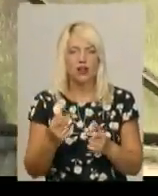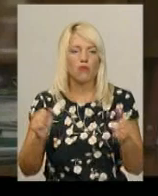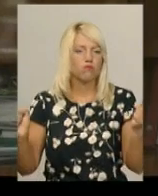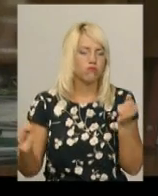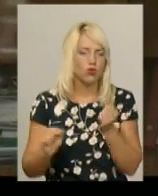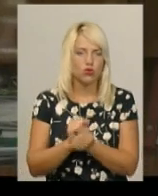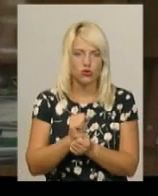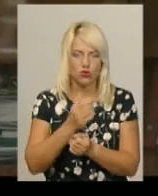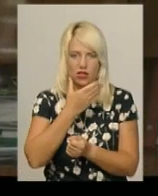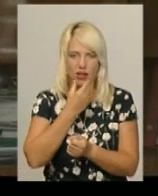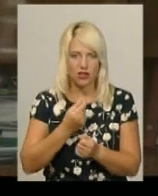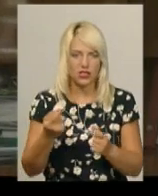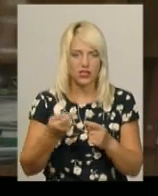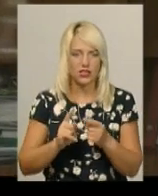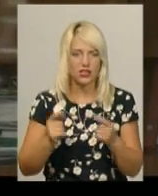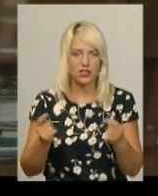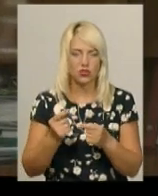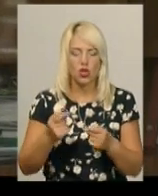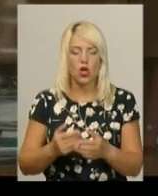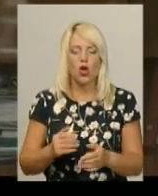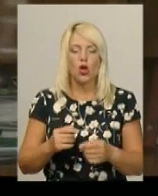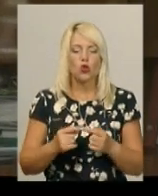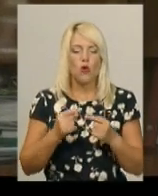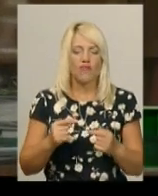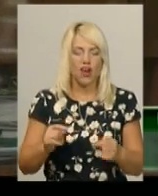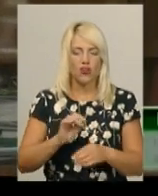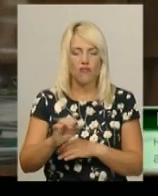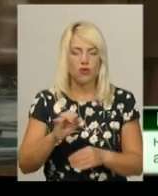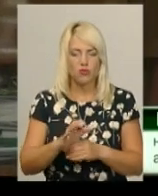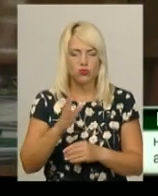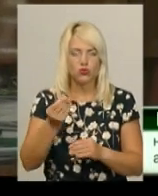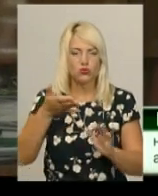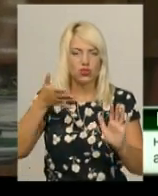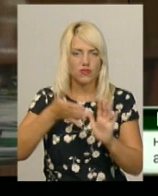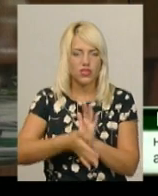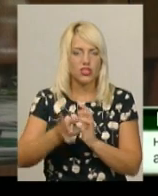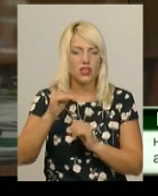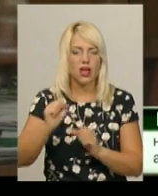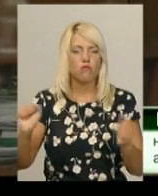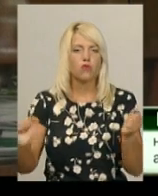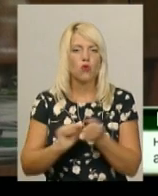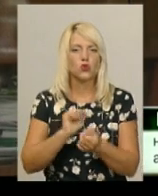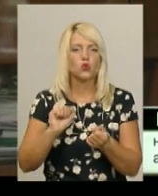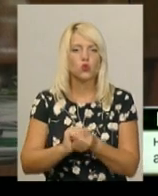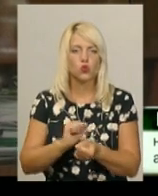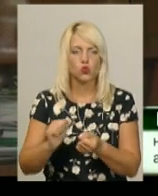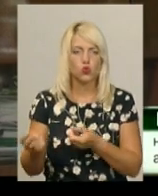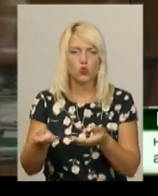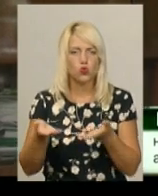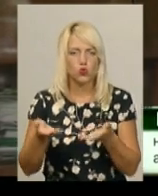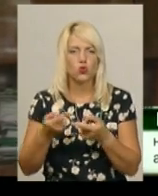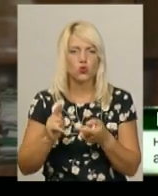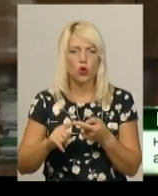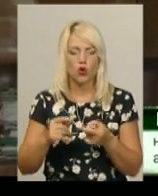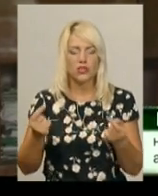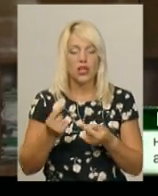збіжджя. Товаровиробники мають понести ще певні затрати на досушку цього зерна. Якщо є можливість його